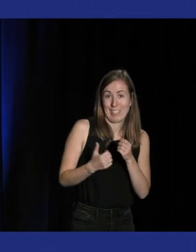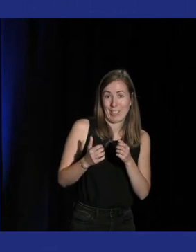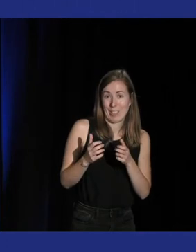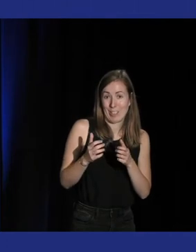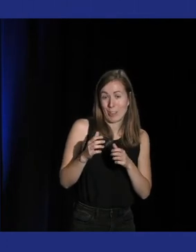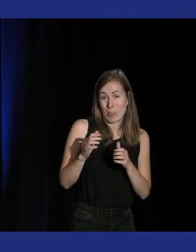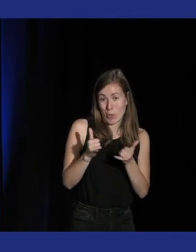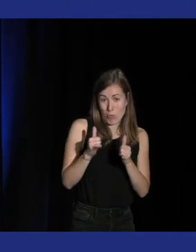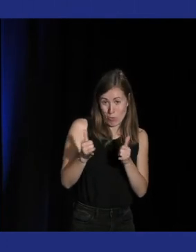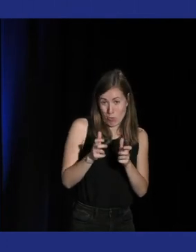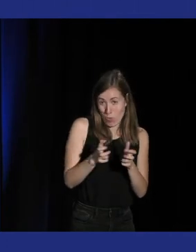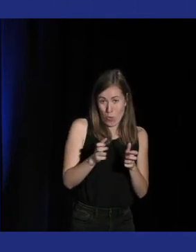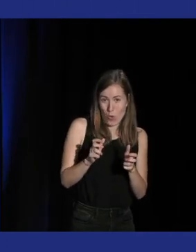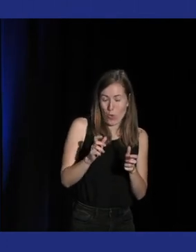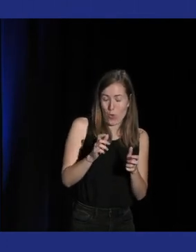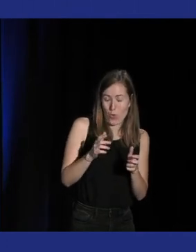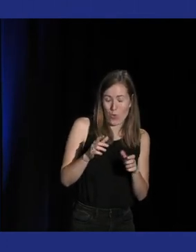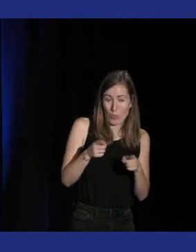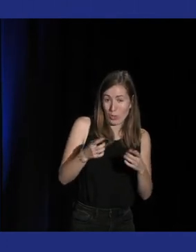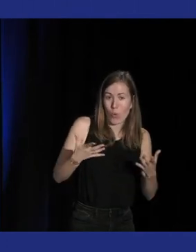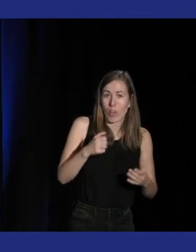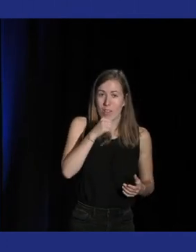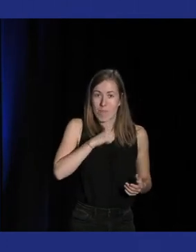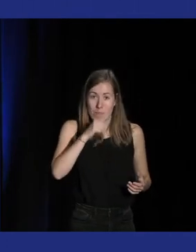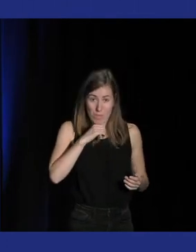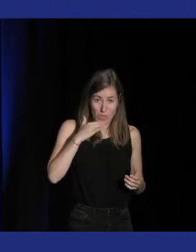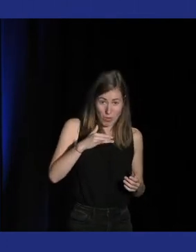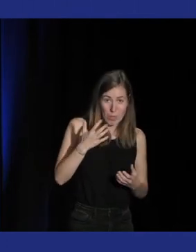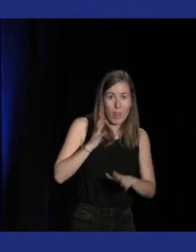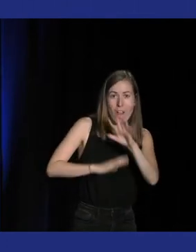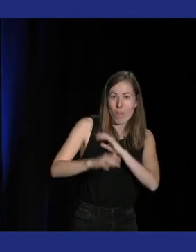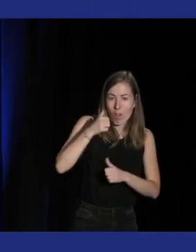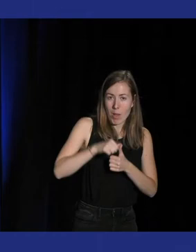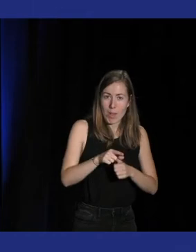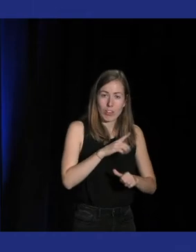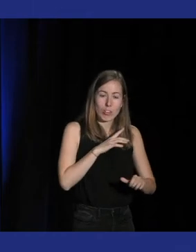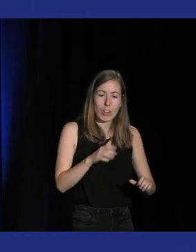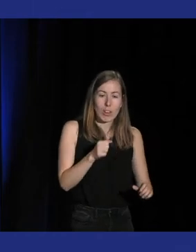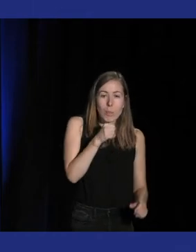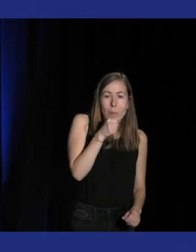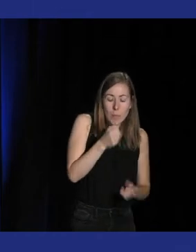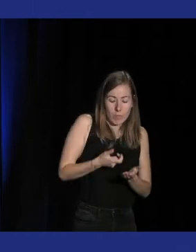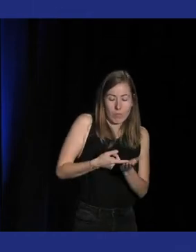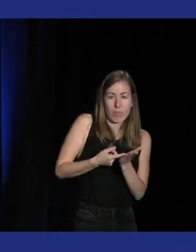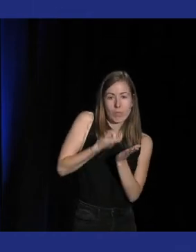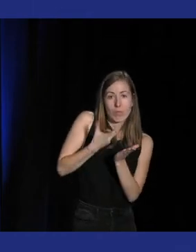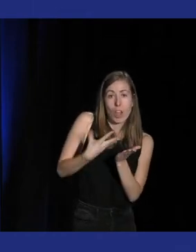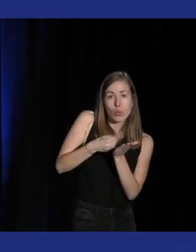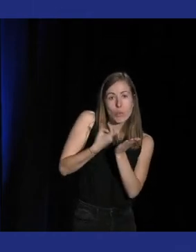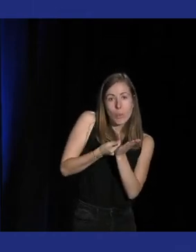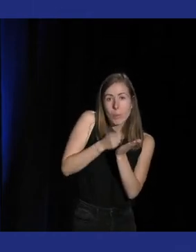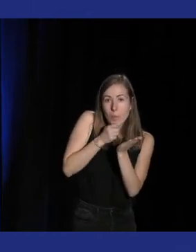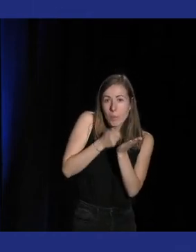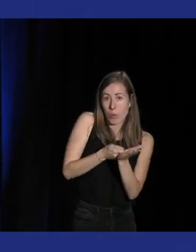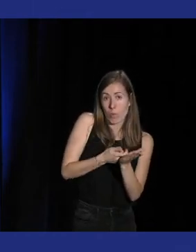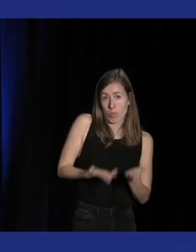jeux de karaoké finalement quand on pense au Sing It qui à l'époque sur PlayStation il fallait des périphériques supplémentaires de micro pour pouvoir reconnaître là où maintenant pratiquement juste